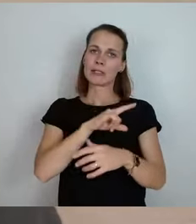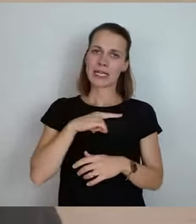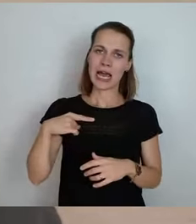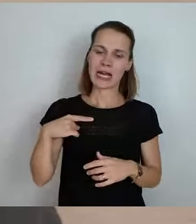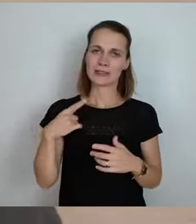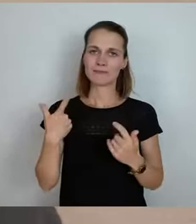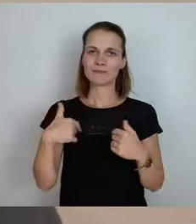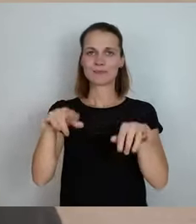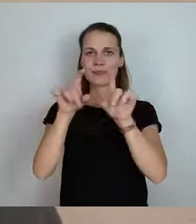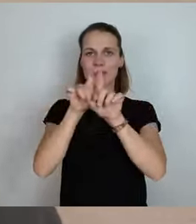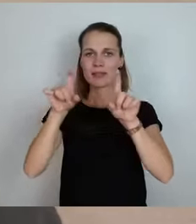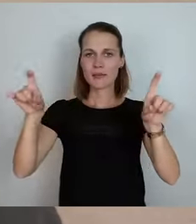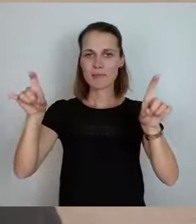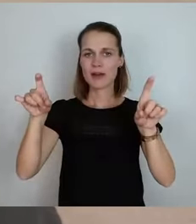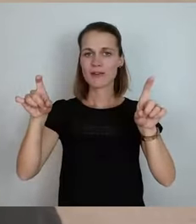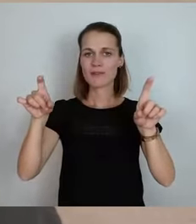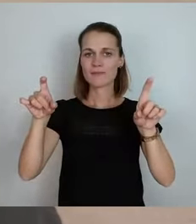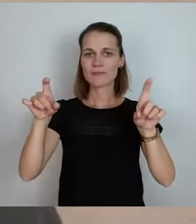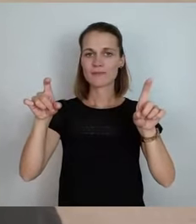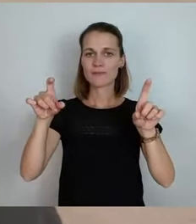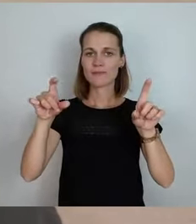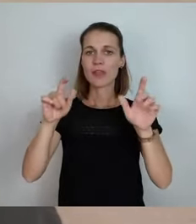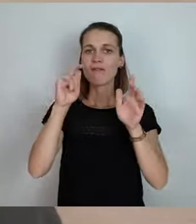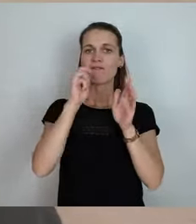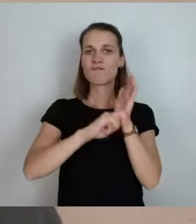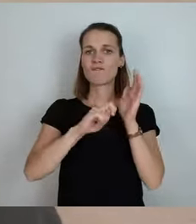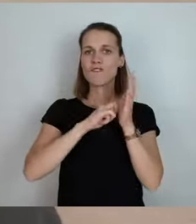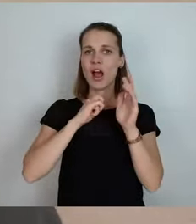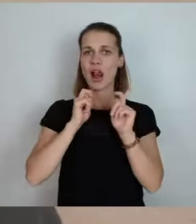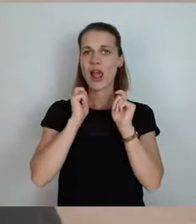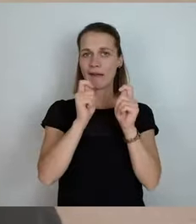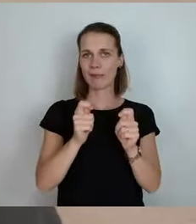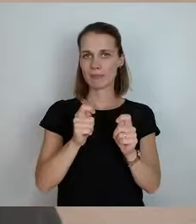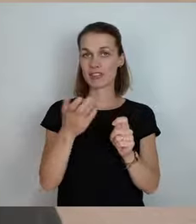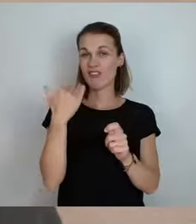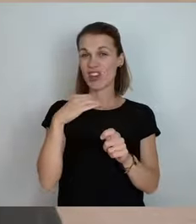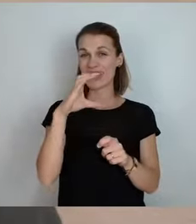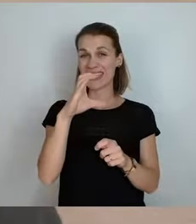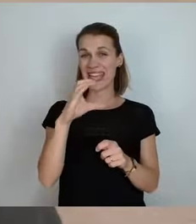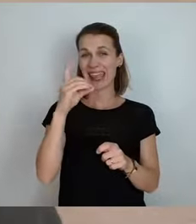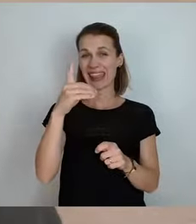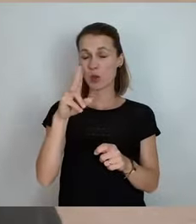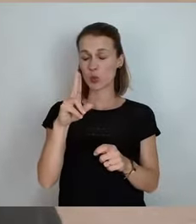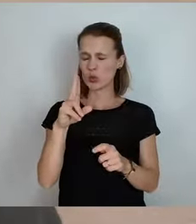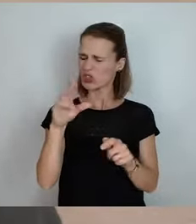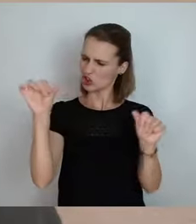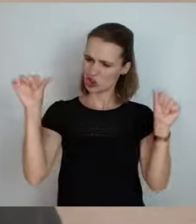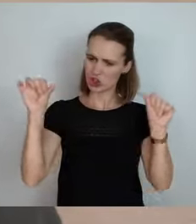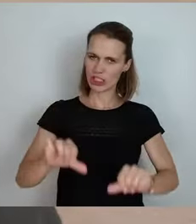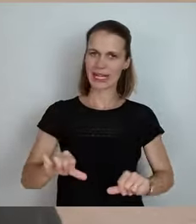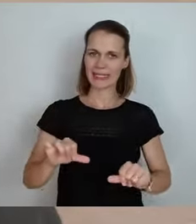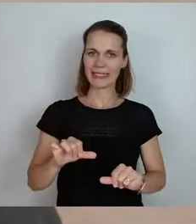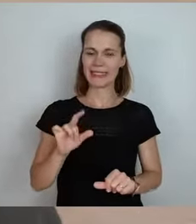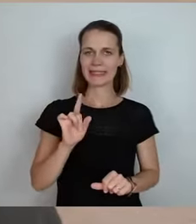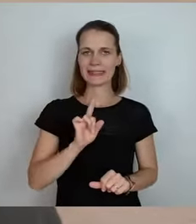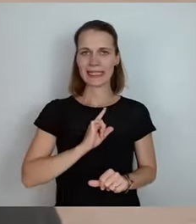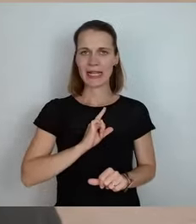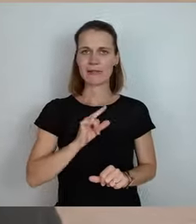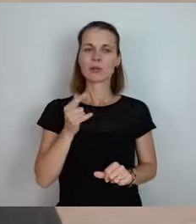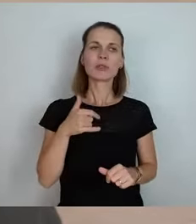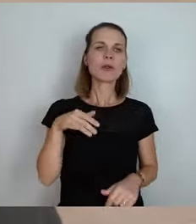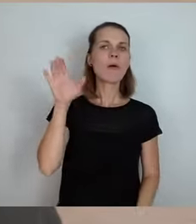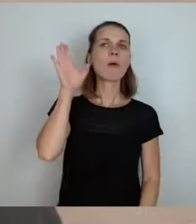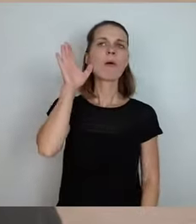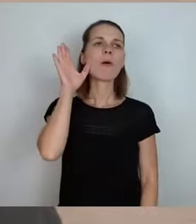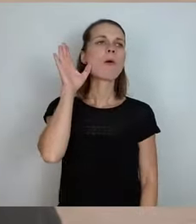dass die Wahlergebnisse der CDU so schlecht sind. Und ich habe da immer so ein bisschen rumgehorcht, warum